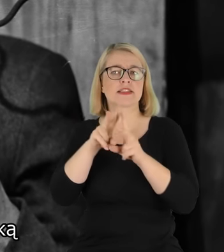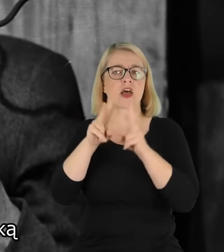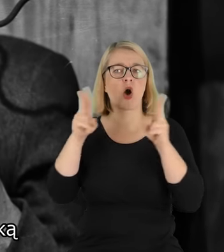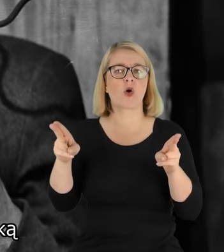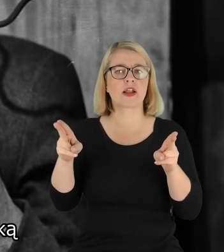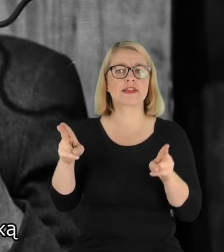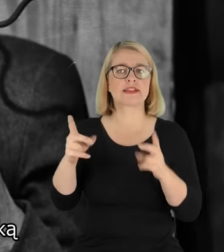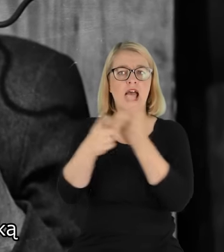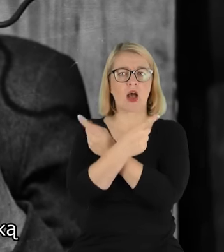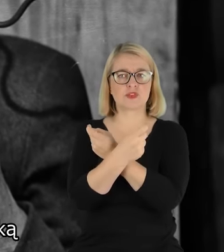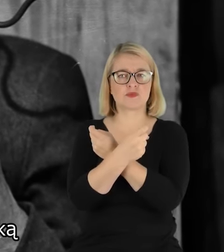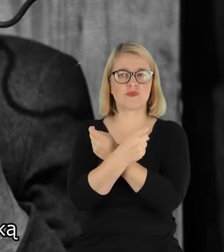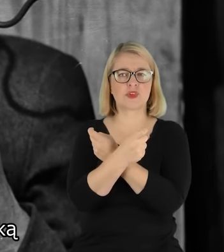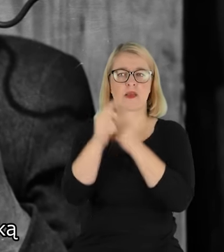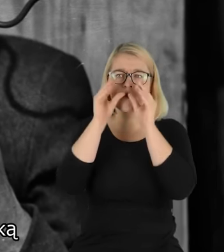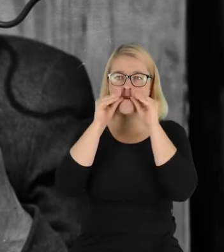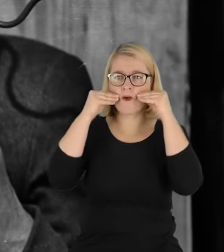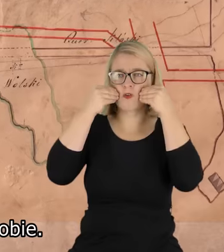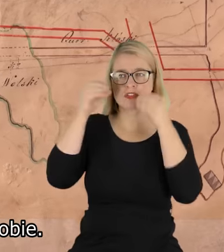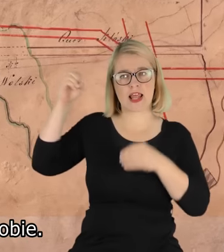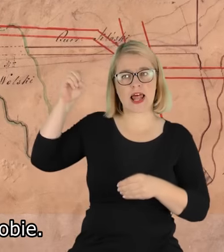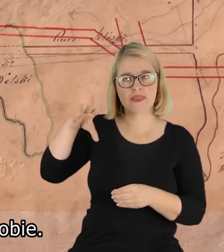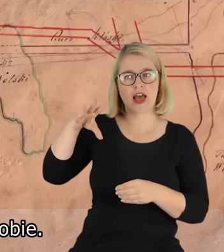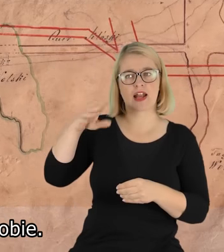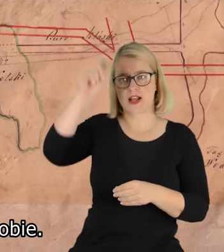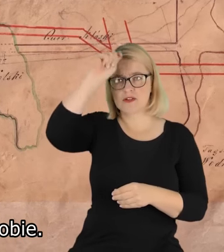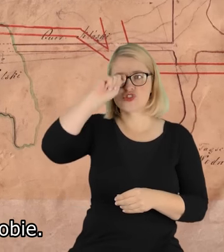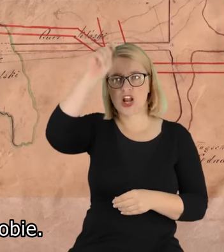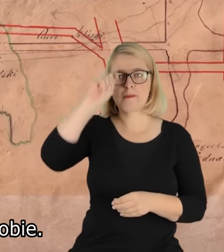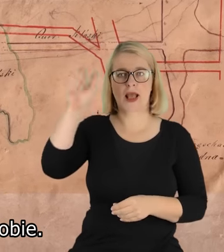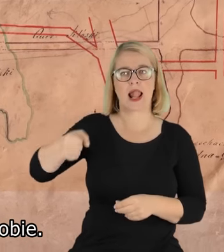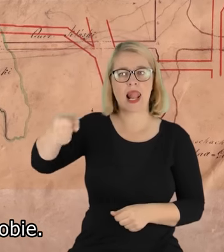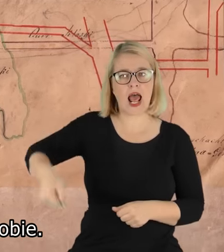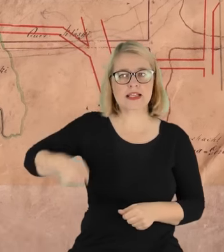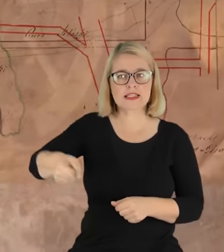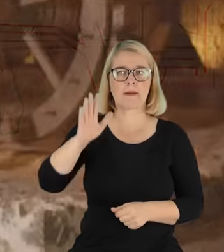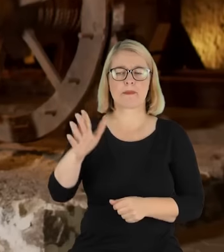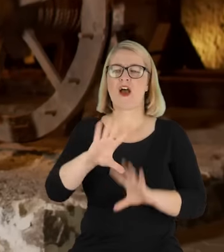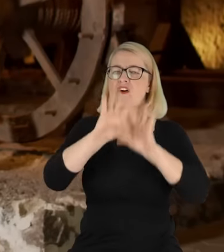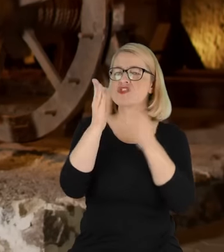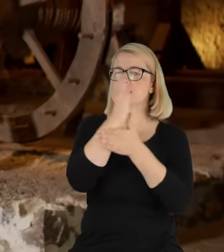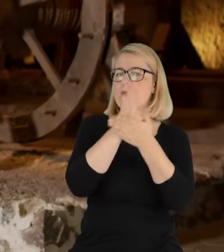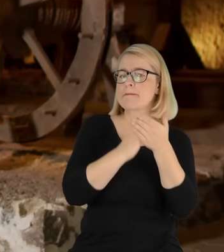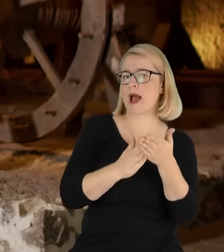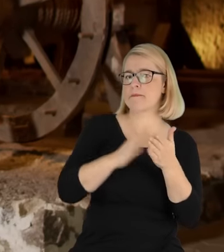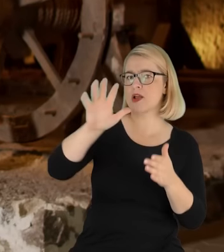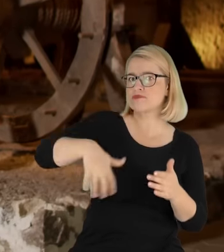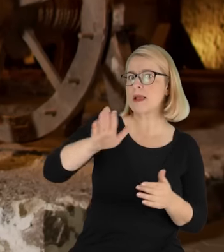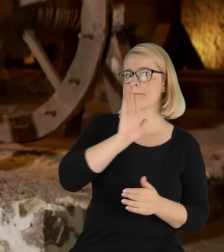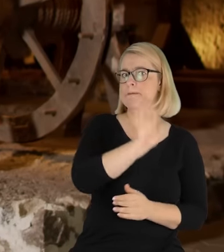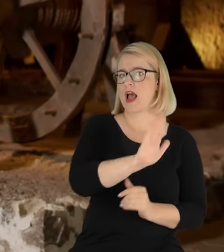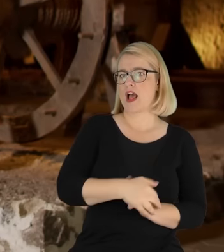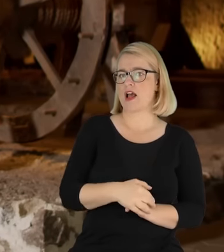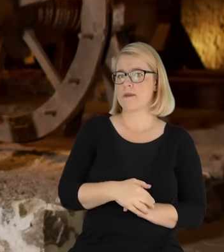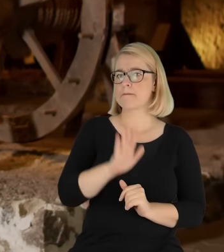latarką, ze skórzaną jeszcze czapką, z laską. Miał wszystkie plany kopalni przy sobie, nosił zicherkę benzynową,